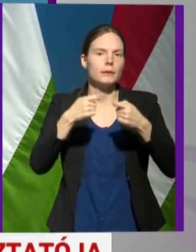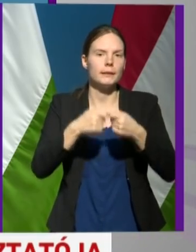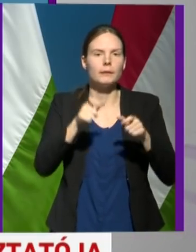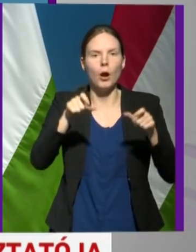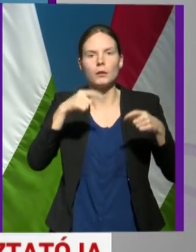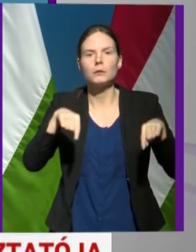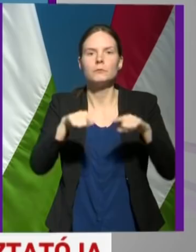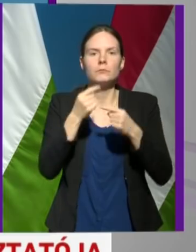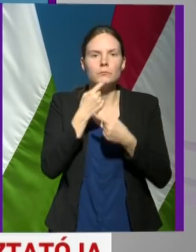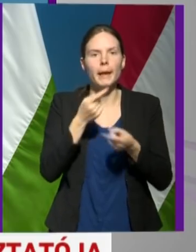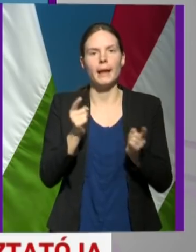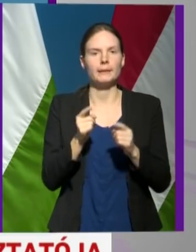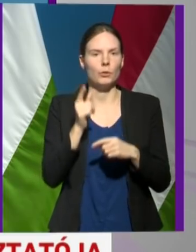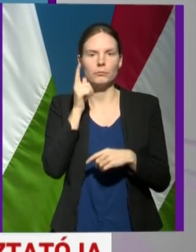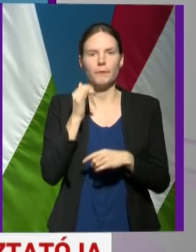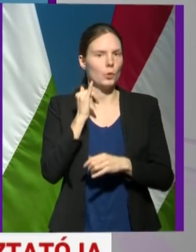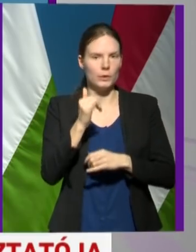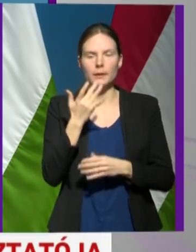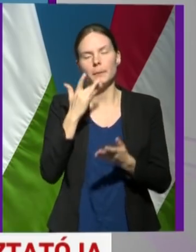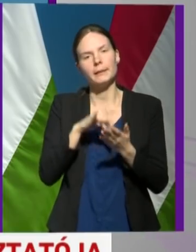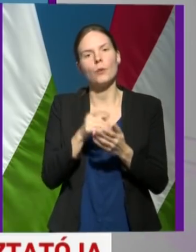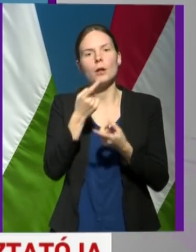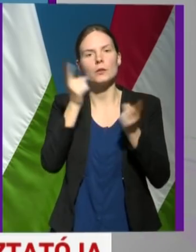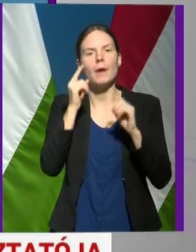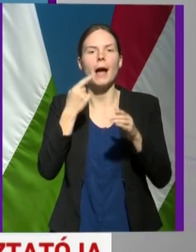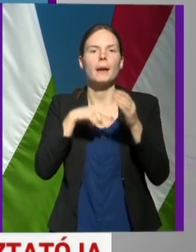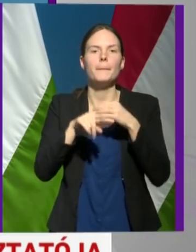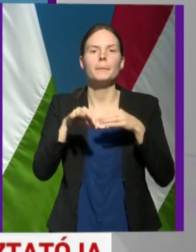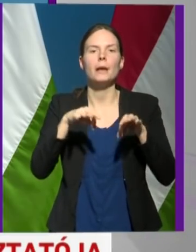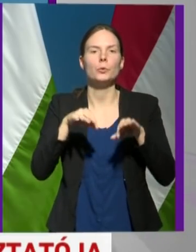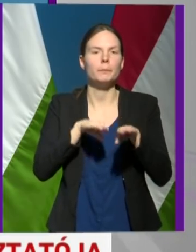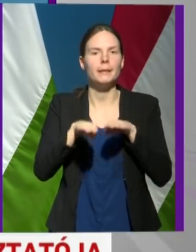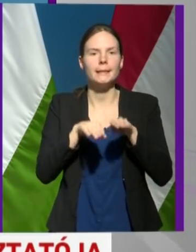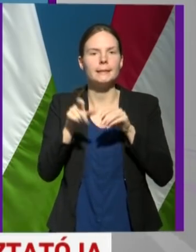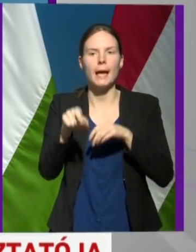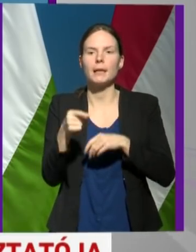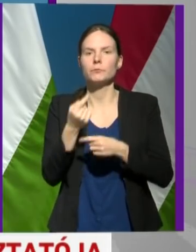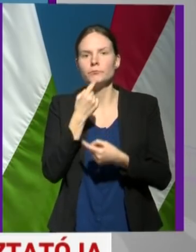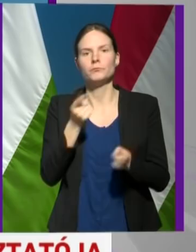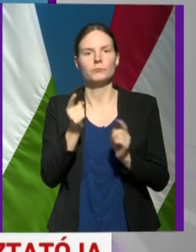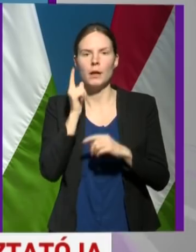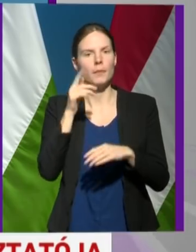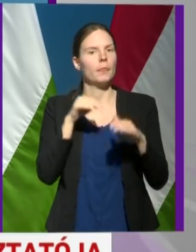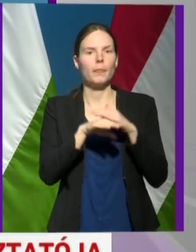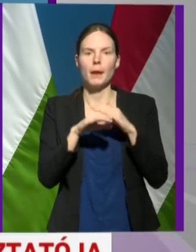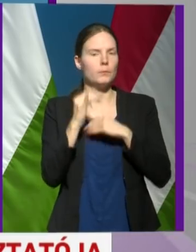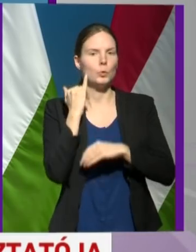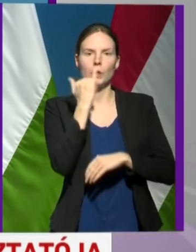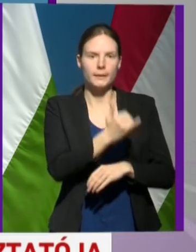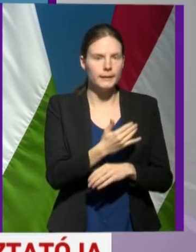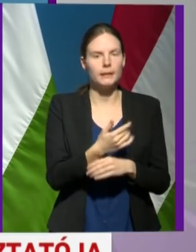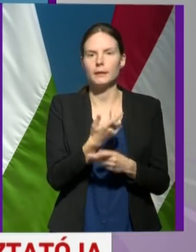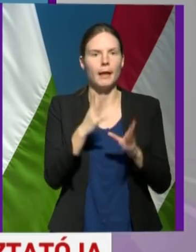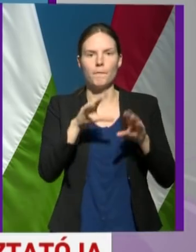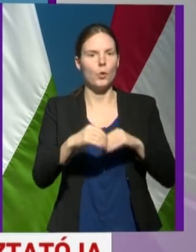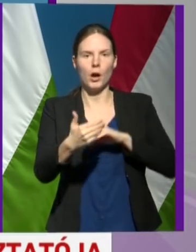nem utazik. Legutóbb, ha jól tudom, akkor a szlovák belül miniszter mondta azt, hogy nem utazik külföldre és nem fogad. Természetesen